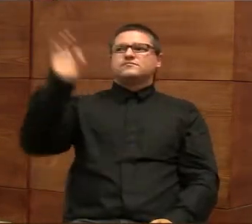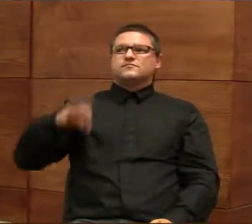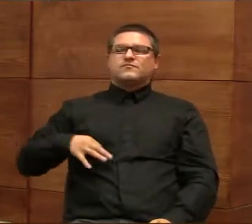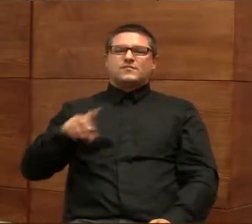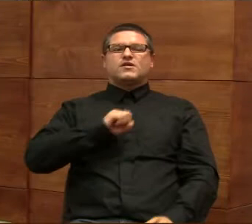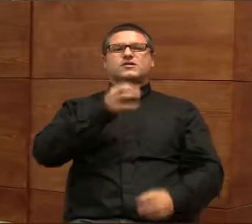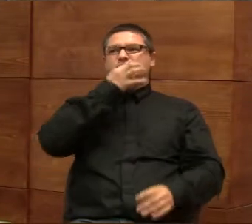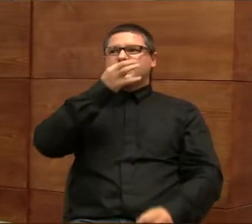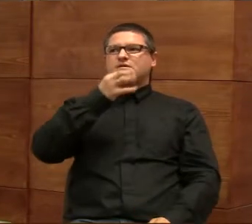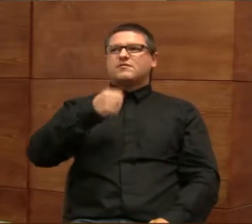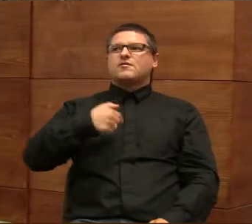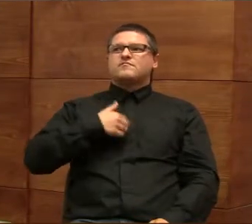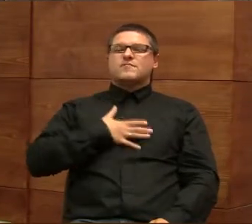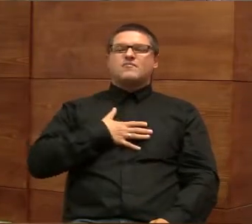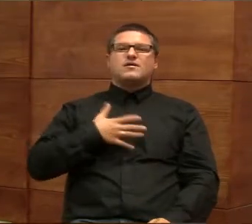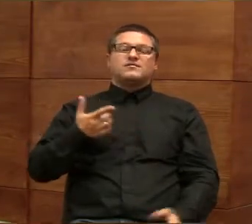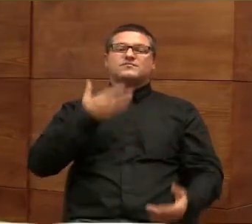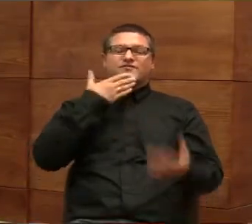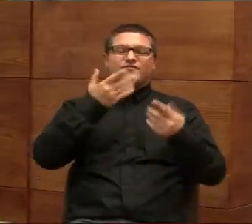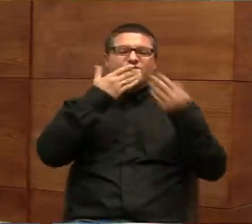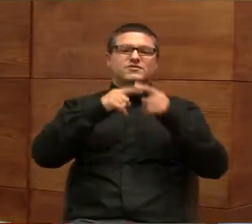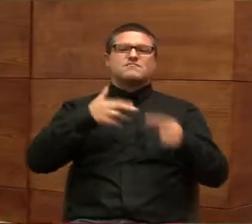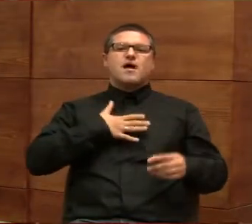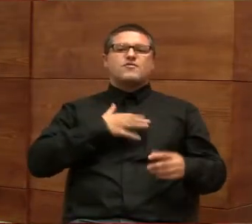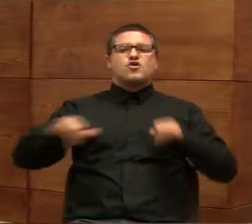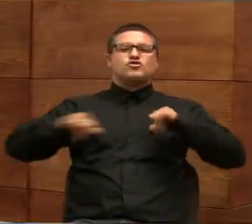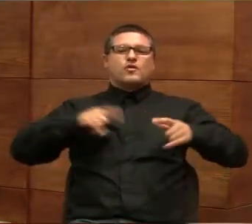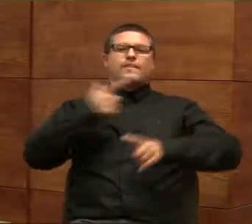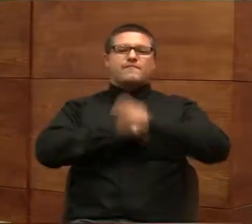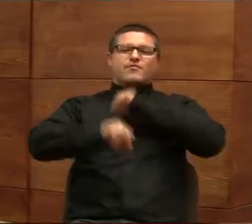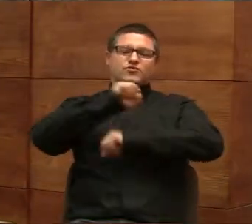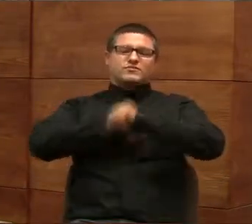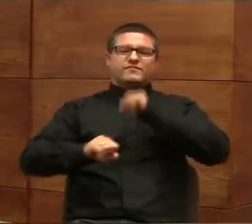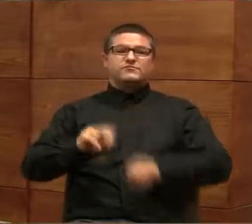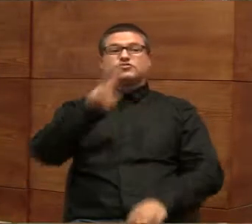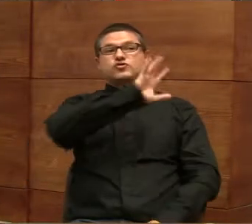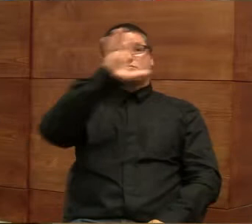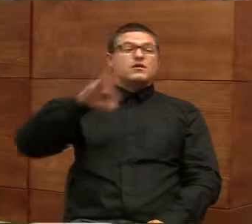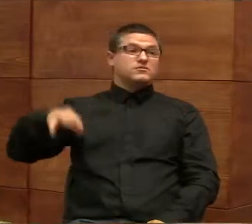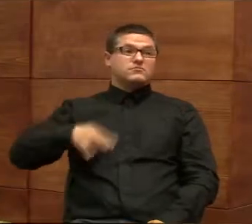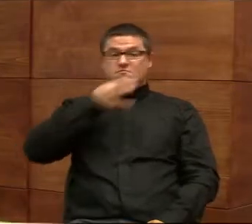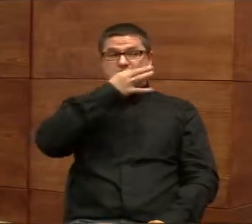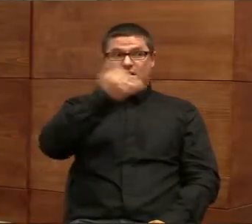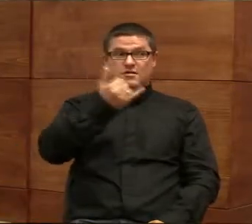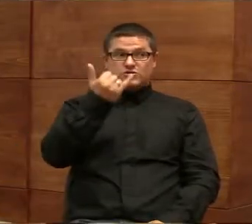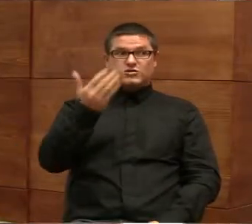Niepełnosprawny, mamy niepełnosprawny rząd. Czy ktoś ma jeszcze ma pytanie? Proszę bardzo. Pani Małysz.